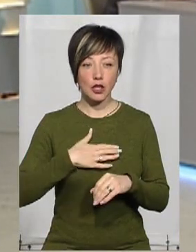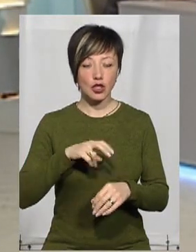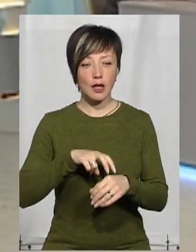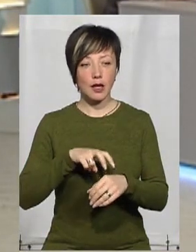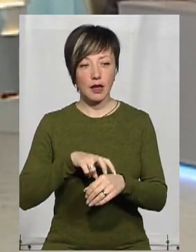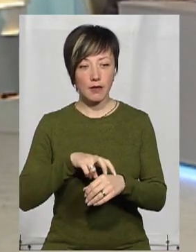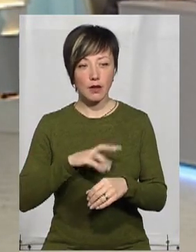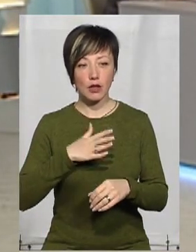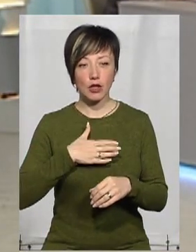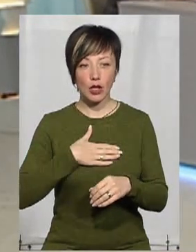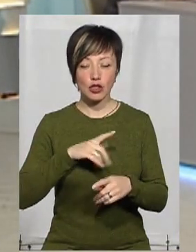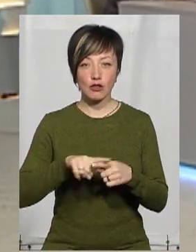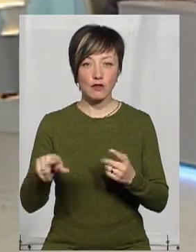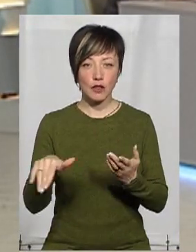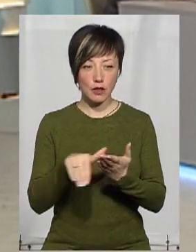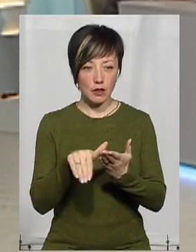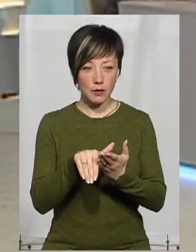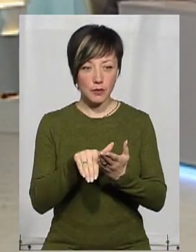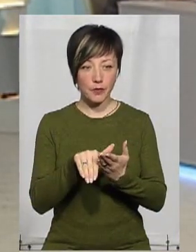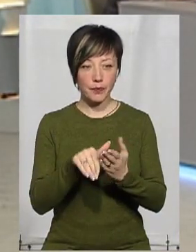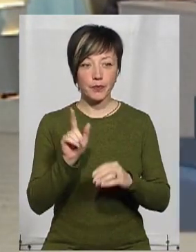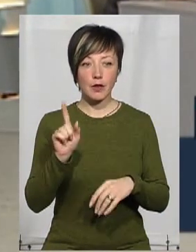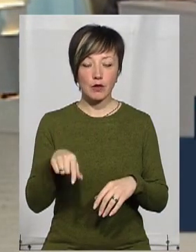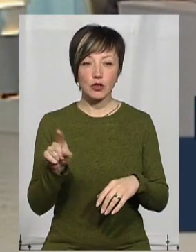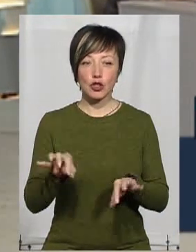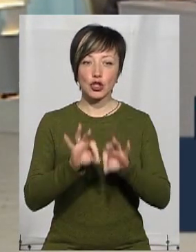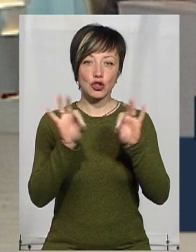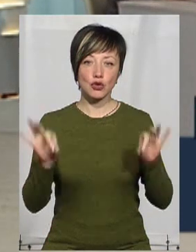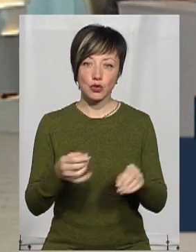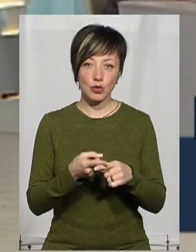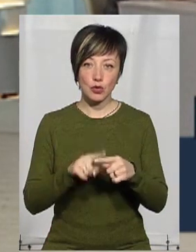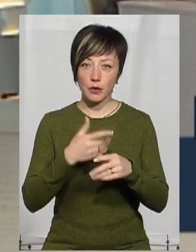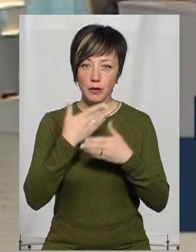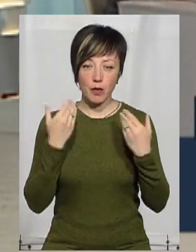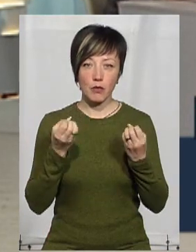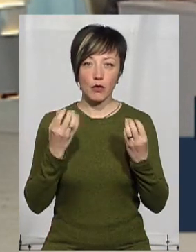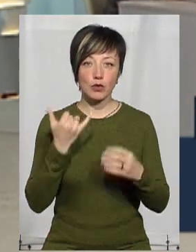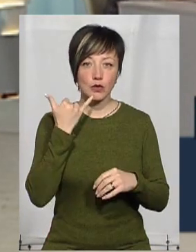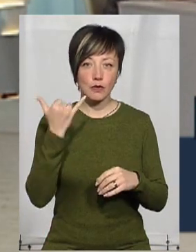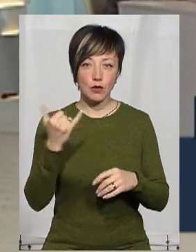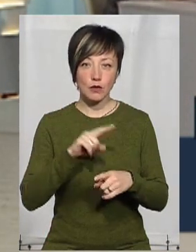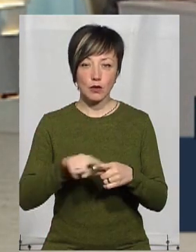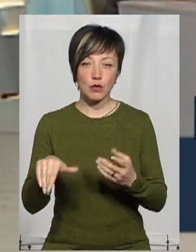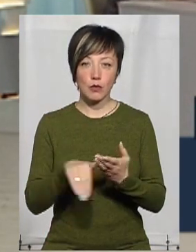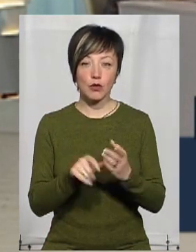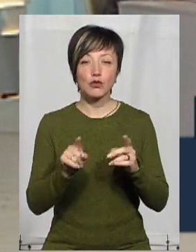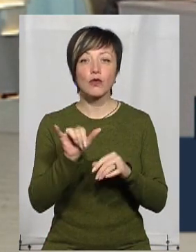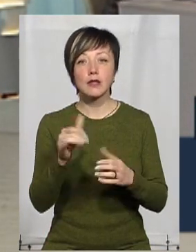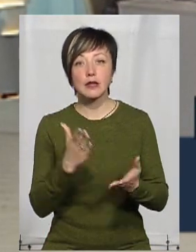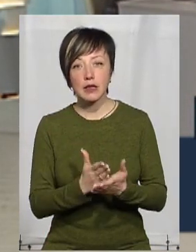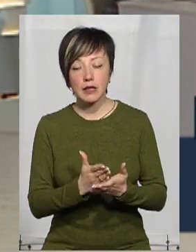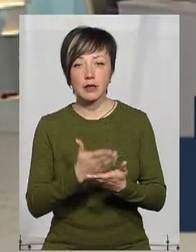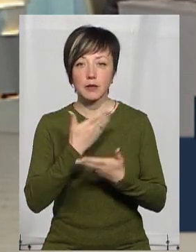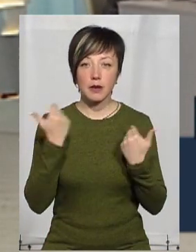лікарів, для наших швидких. Тому що нічого цього немає. Ми просто дзвонимо на швидкі, запитимо, що у вас